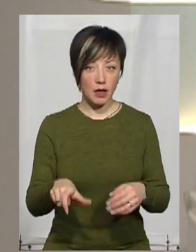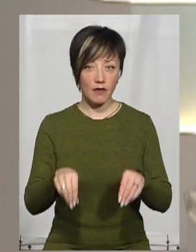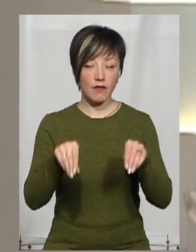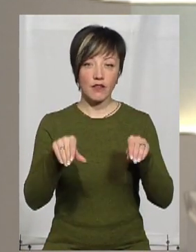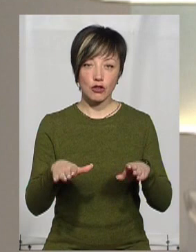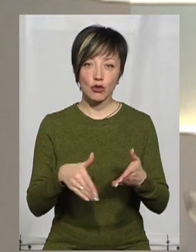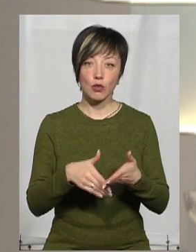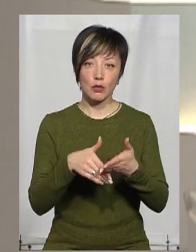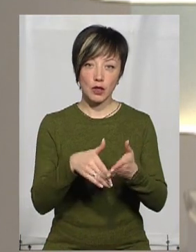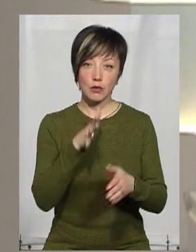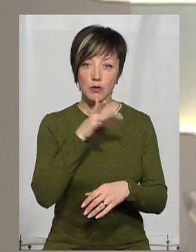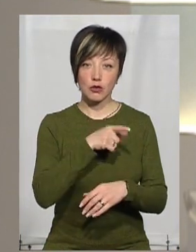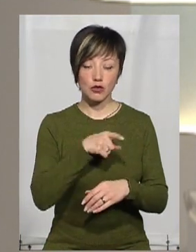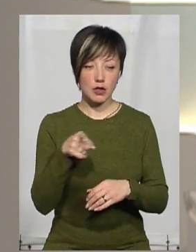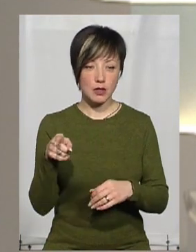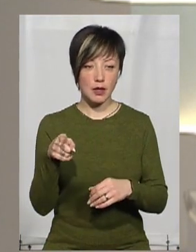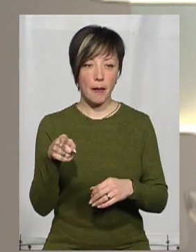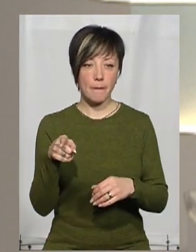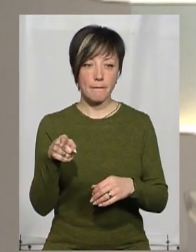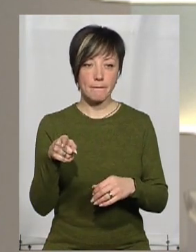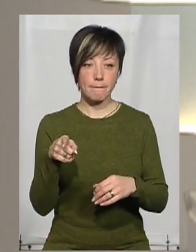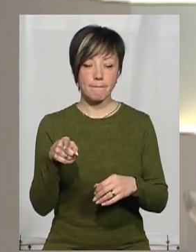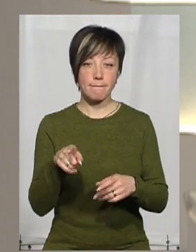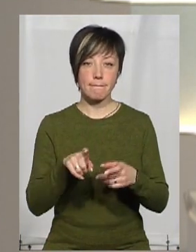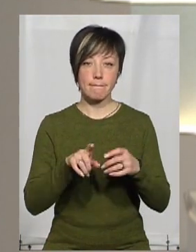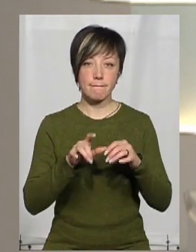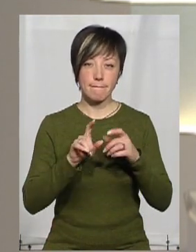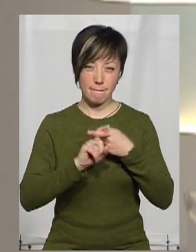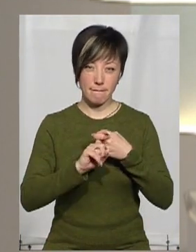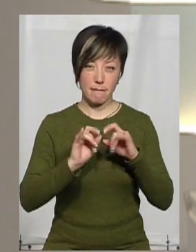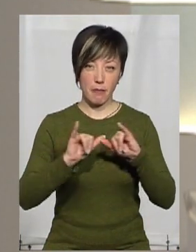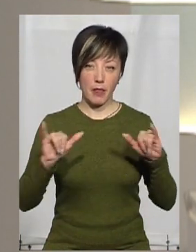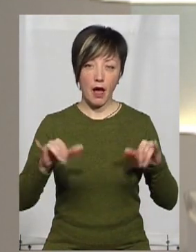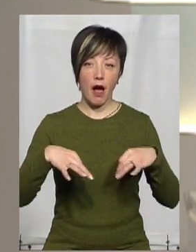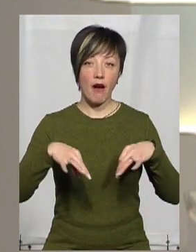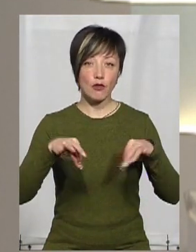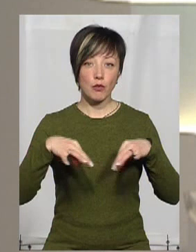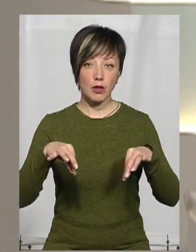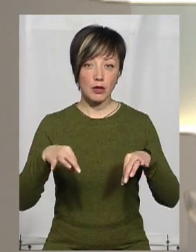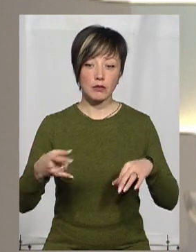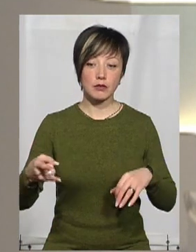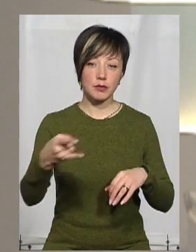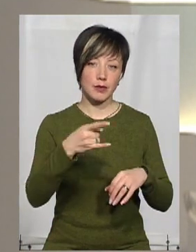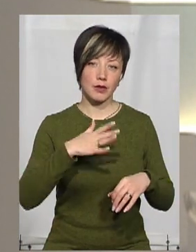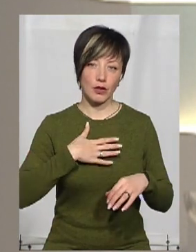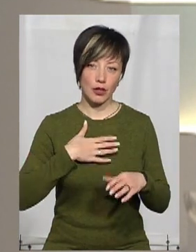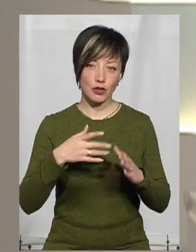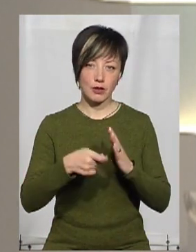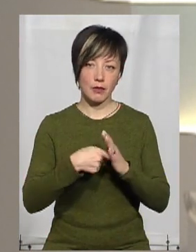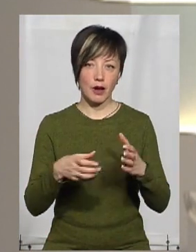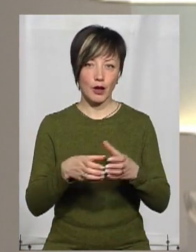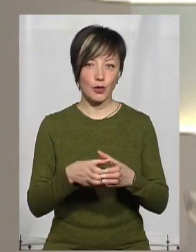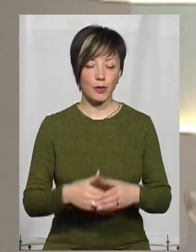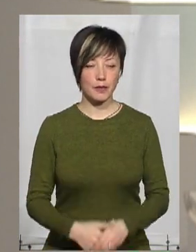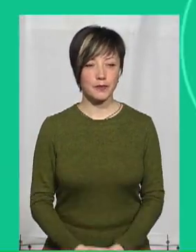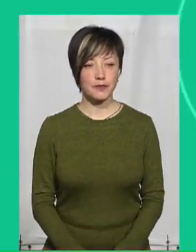чином вирішив допомогти під час пандемії COVID-19. Автомобіли містом приїхалася і наша знімальна група.